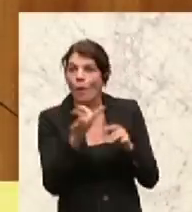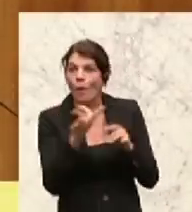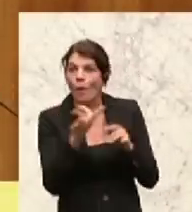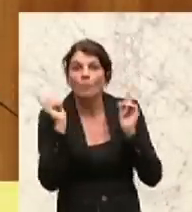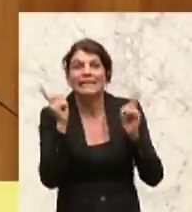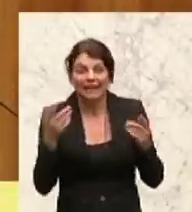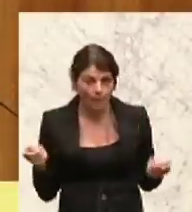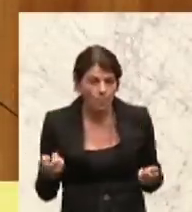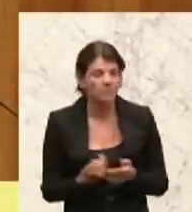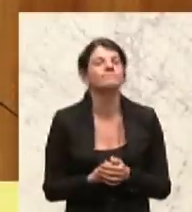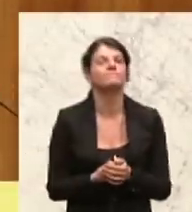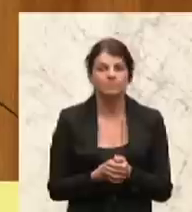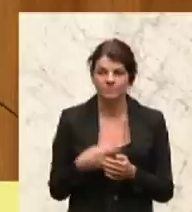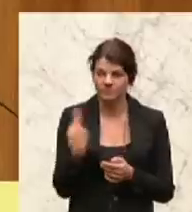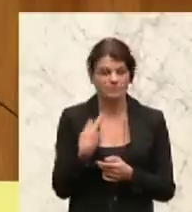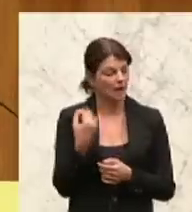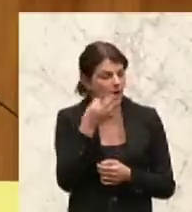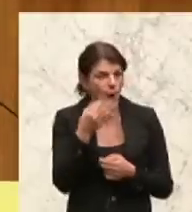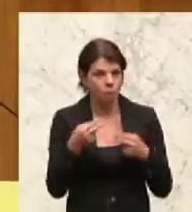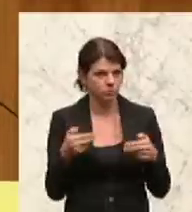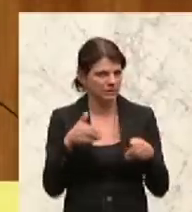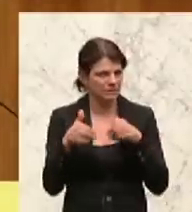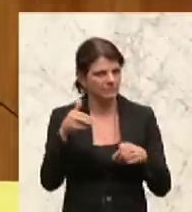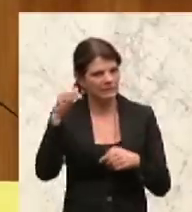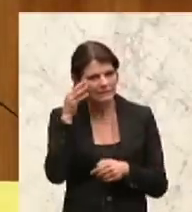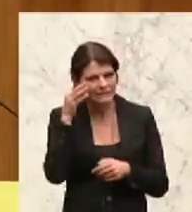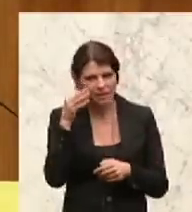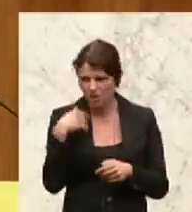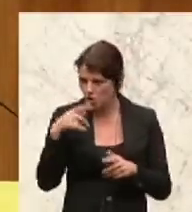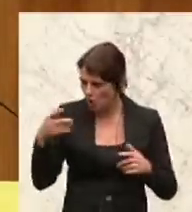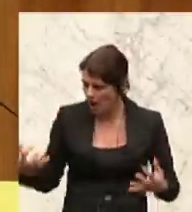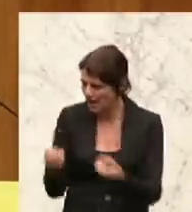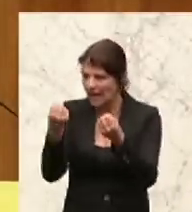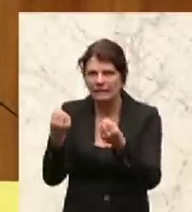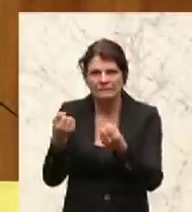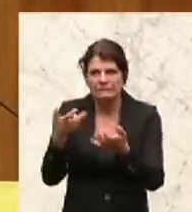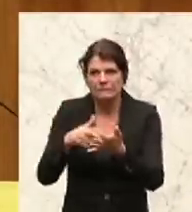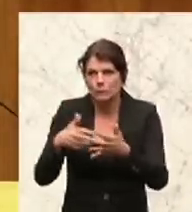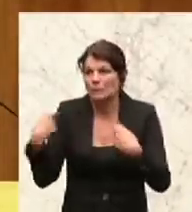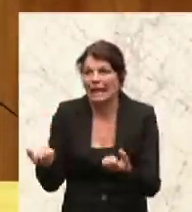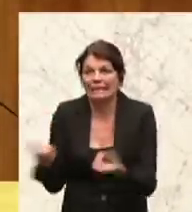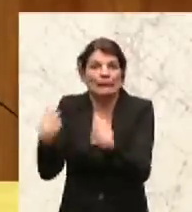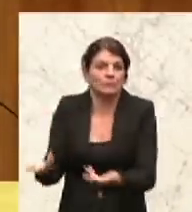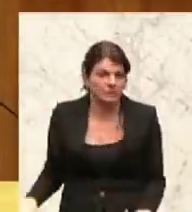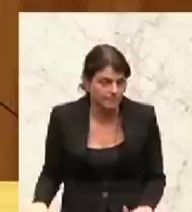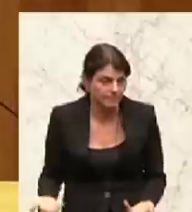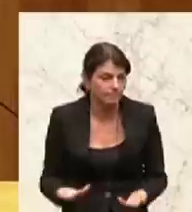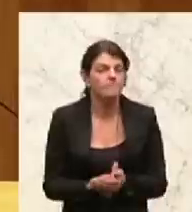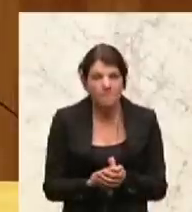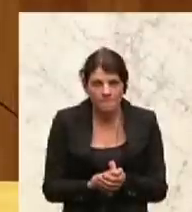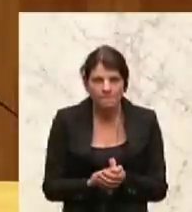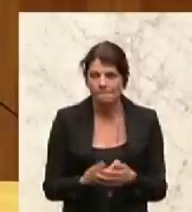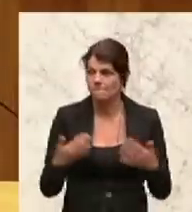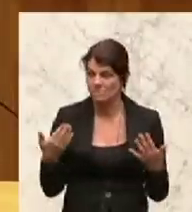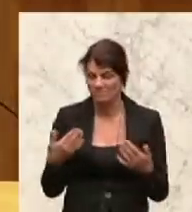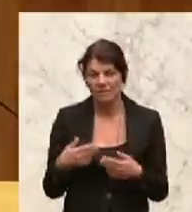möchte nicht, dass wir, Frau Bundesministerin, retten sollten, was noch zu retten ist. Es ist mit hoher